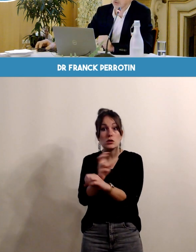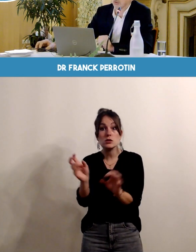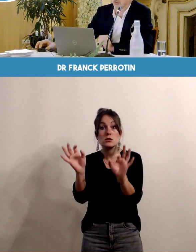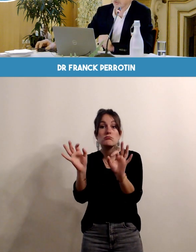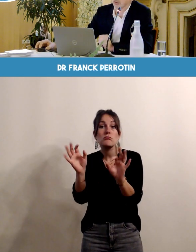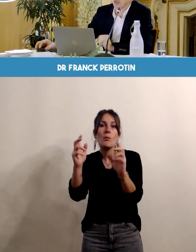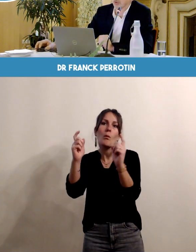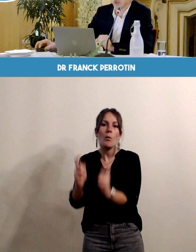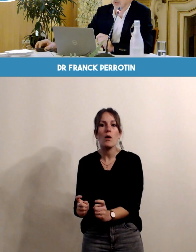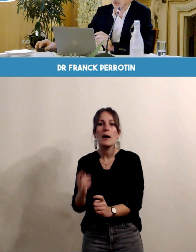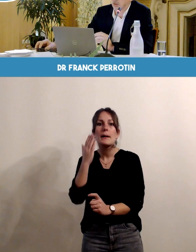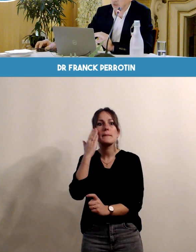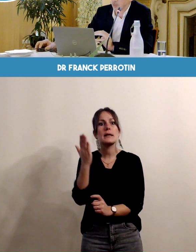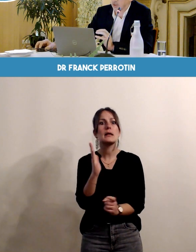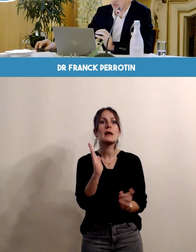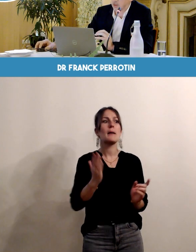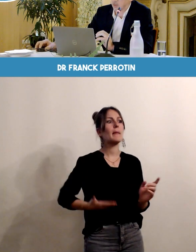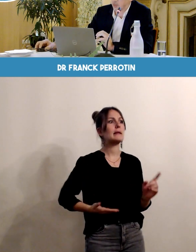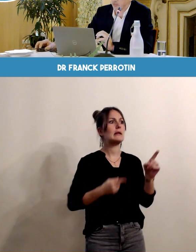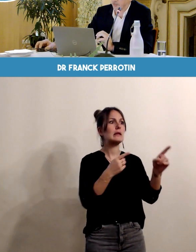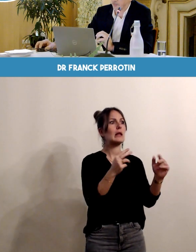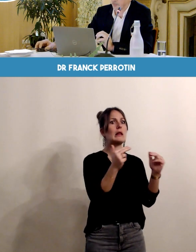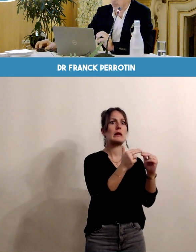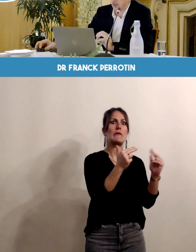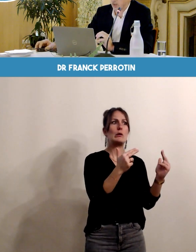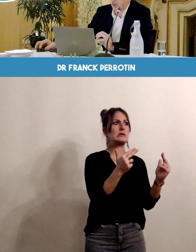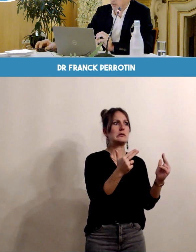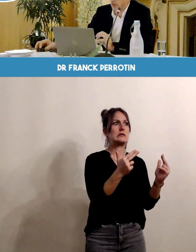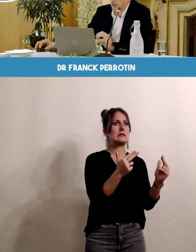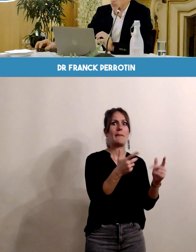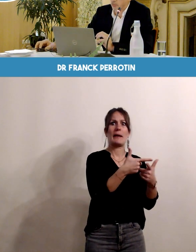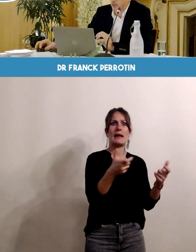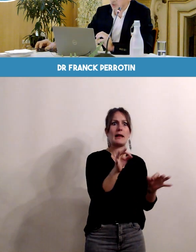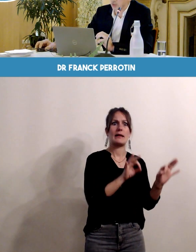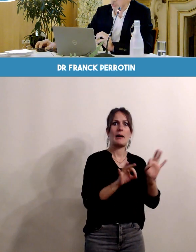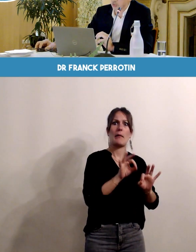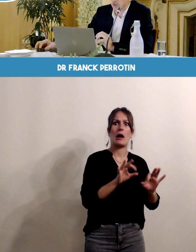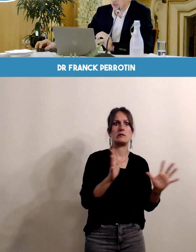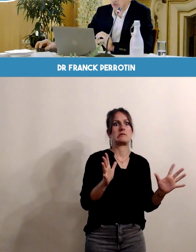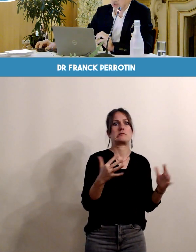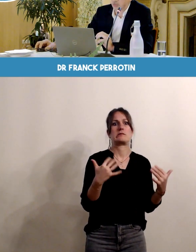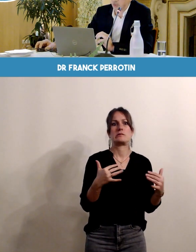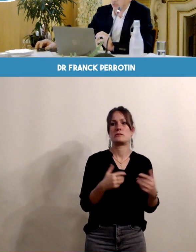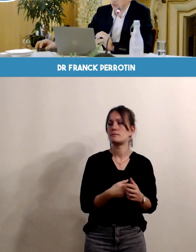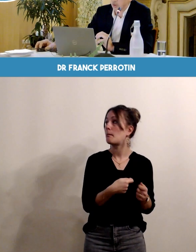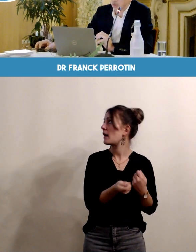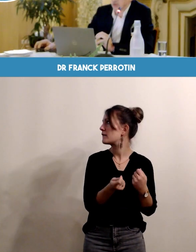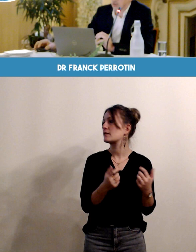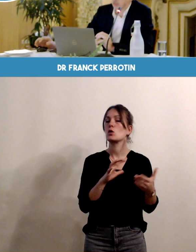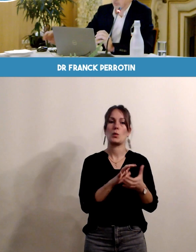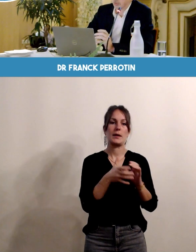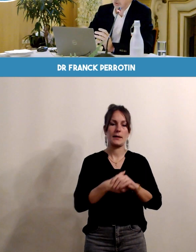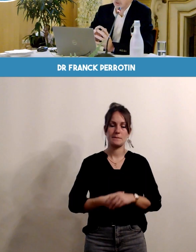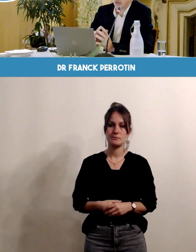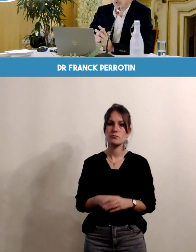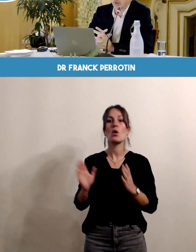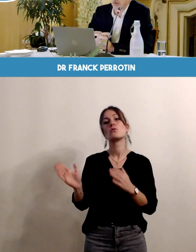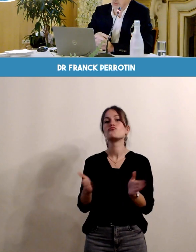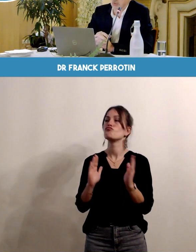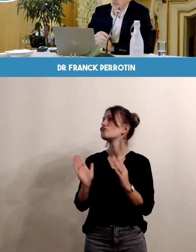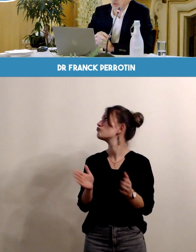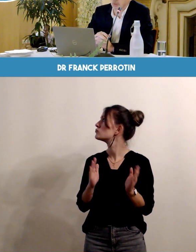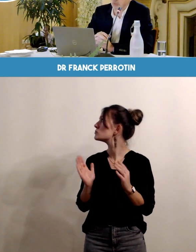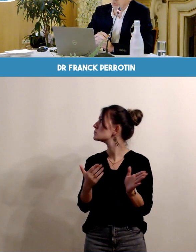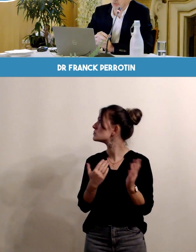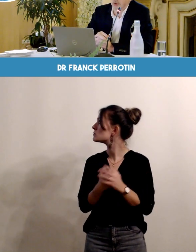si la naissance se fait dans une maternité qui n'est pas assez équipée voilà je vais passer sur ces derniers éléments qui sont qui